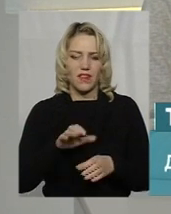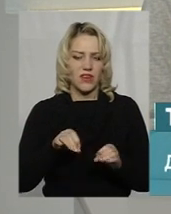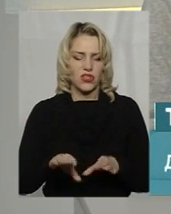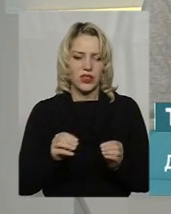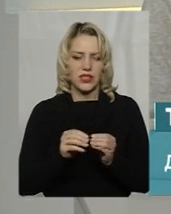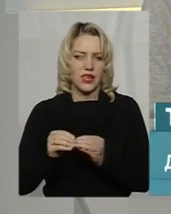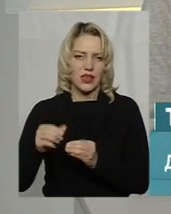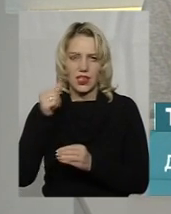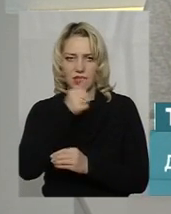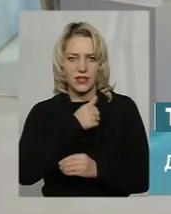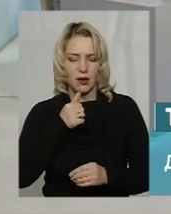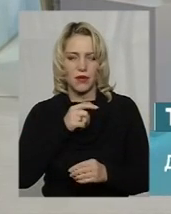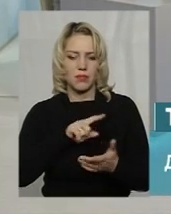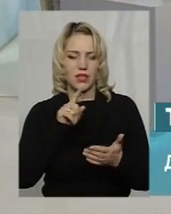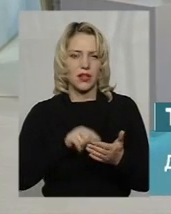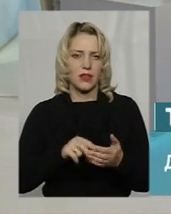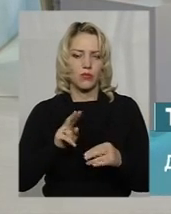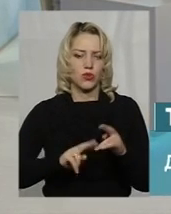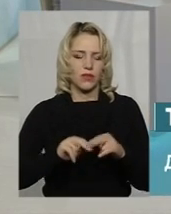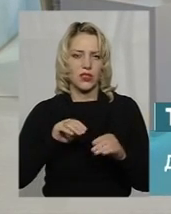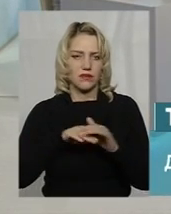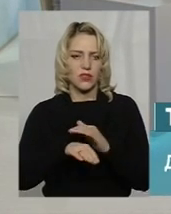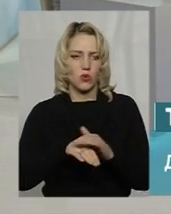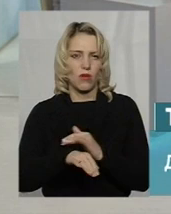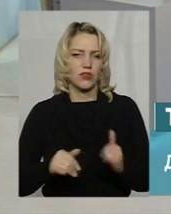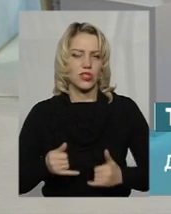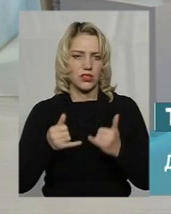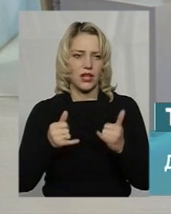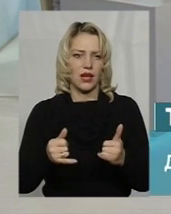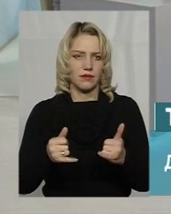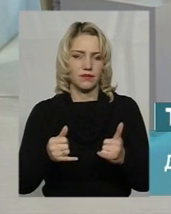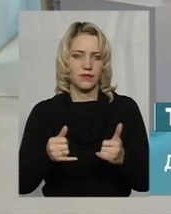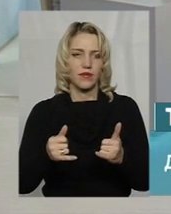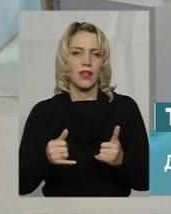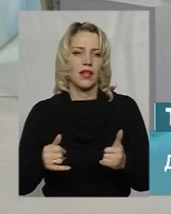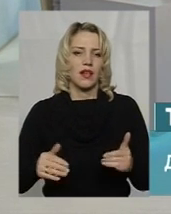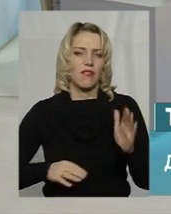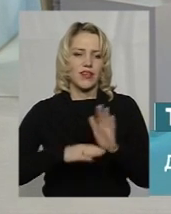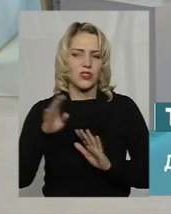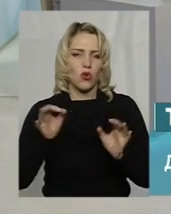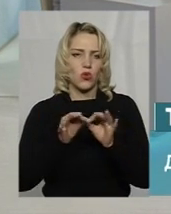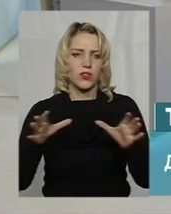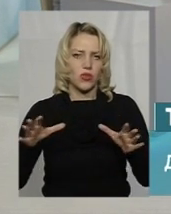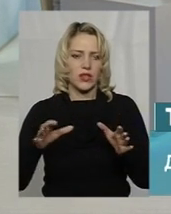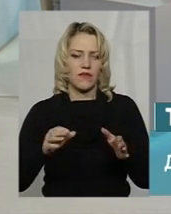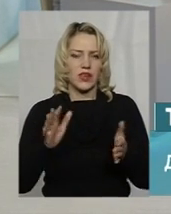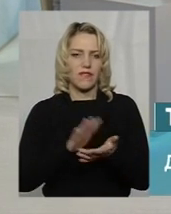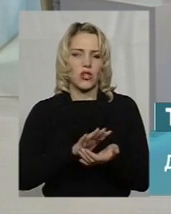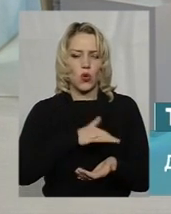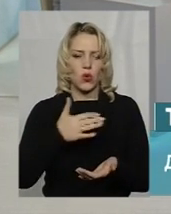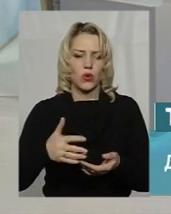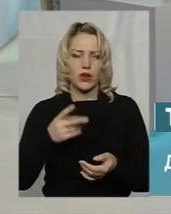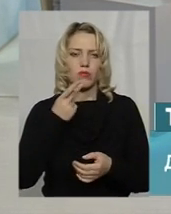питання будівництва сховищ для високорадіоактивних відходів, тобто, їх постійного